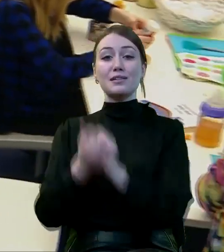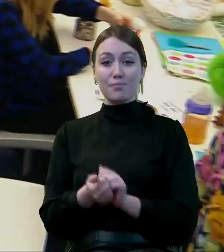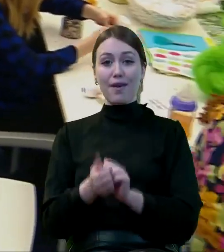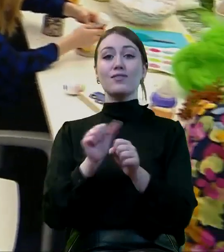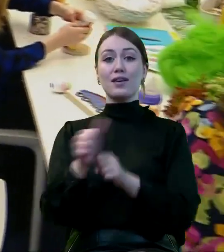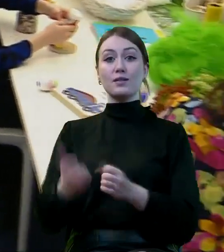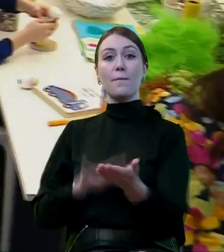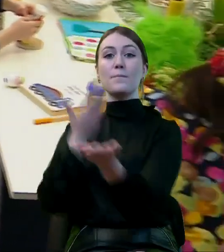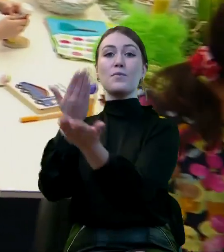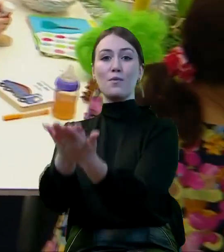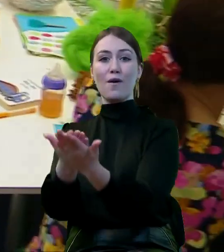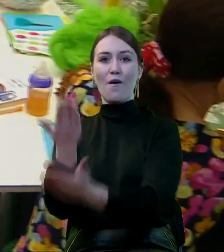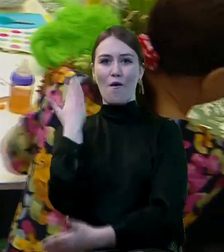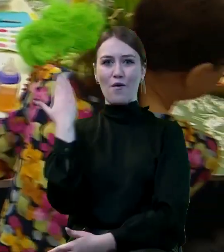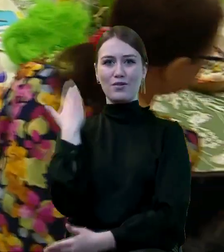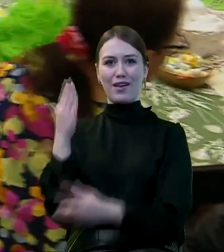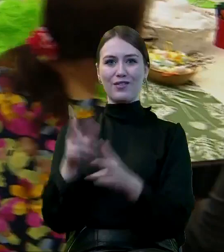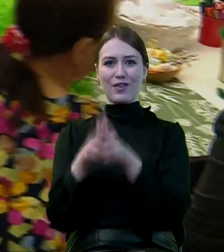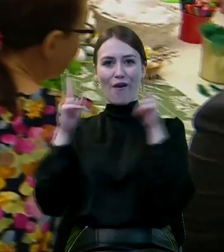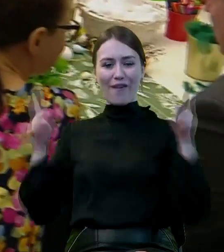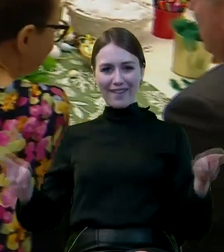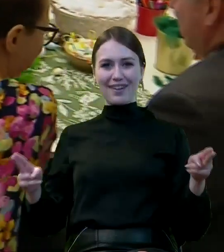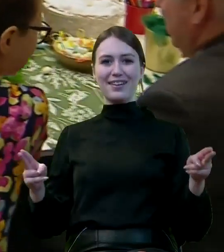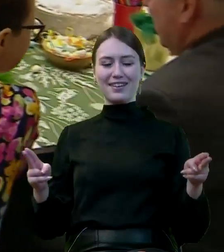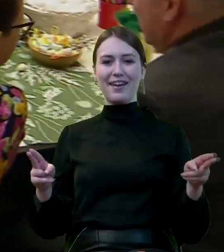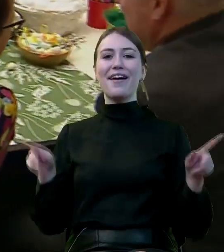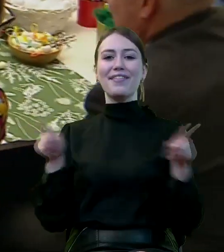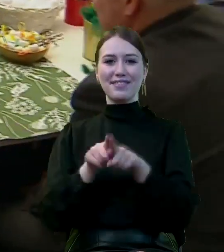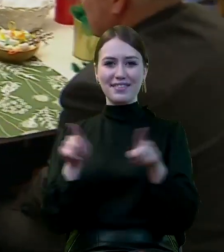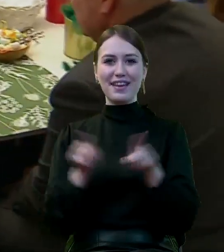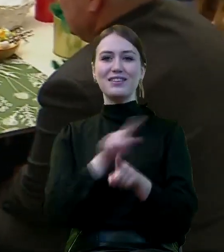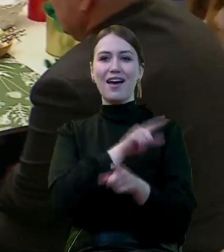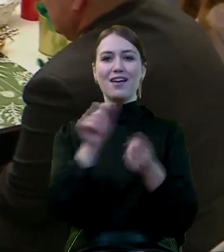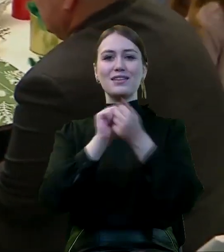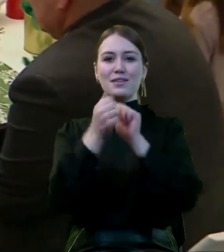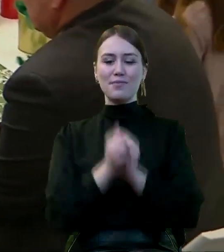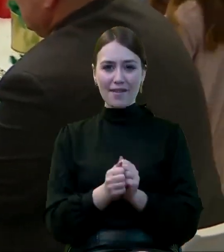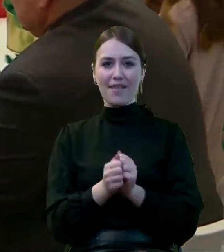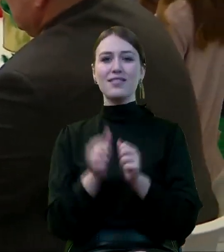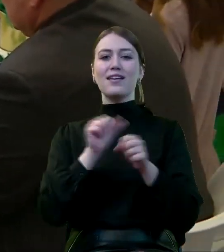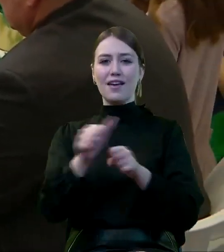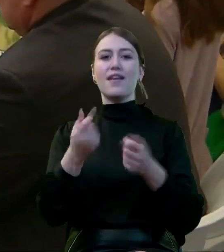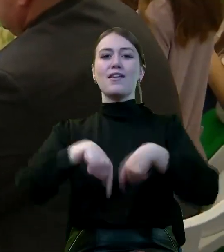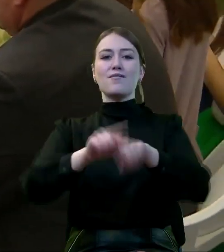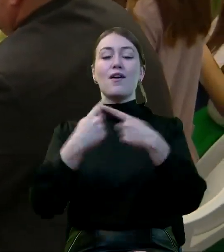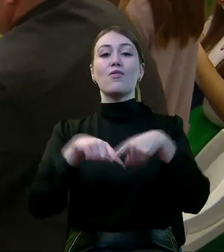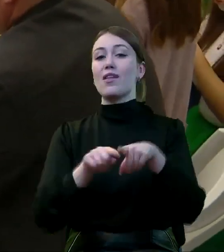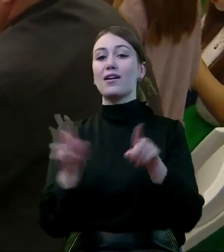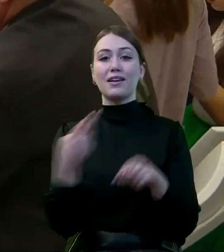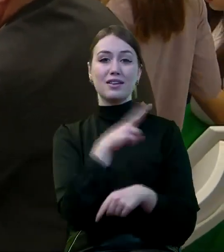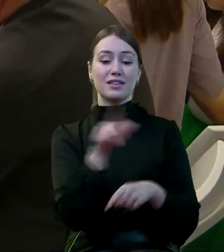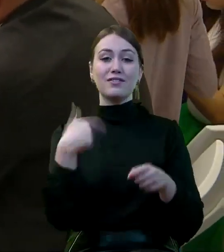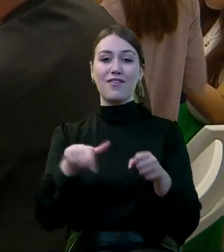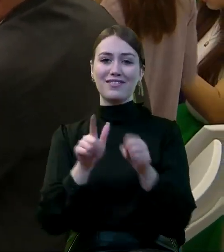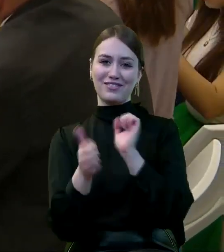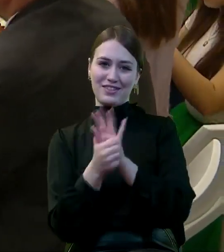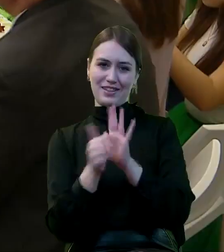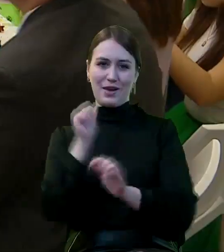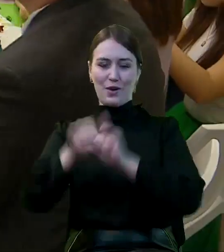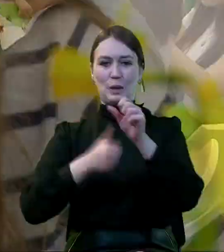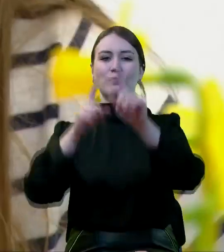zaproponowane w ostatnim czasie, ale też te zmiany, które już wdrożyliśmy od 2016